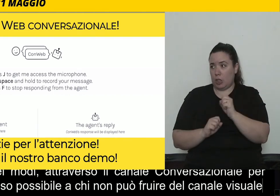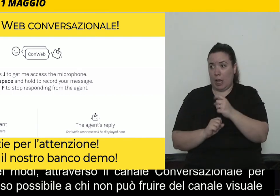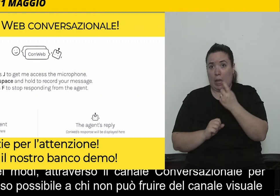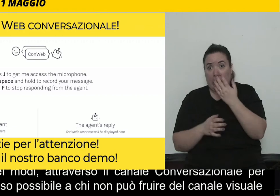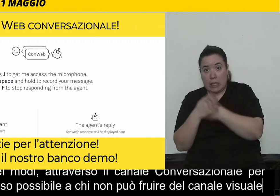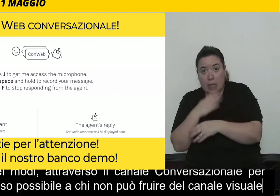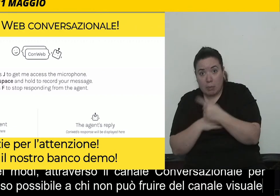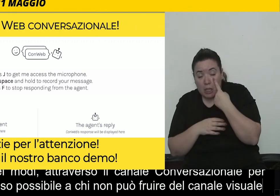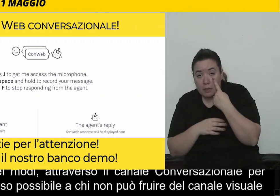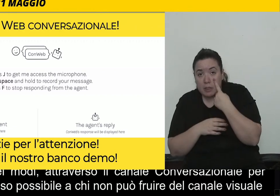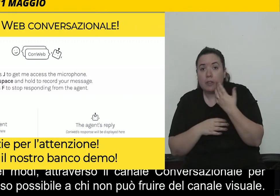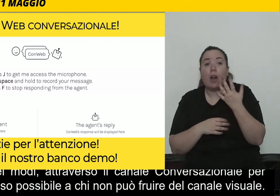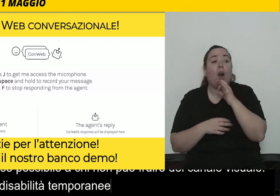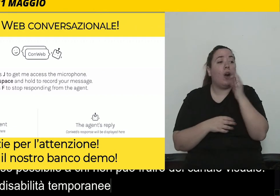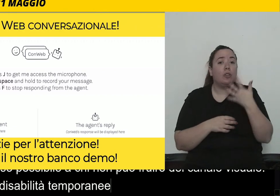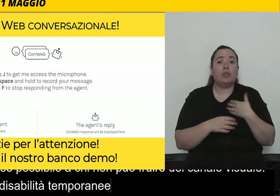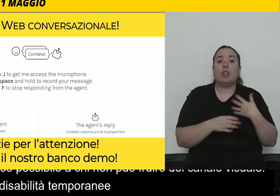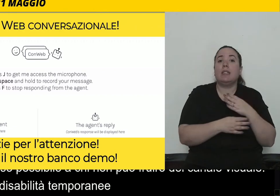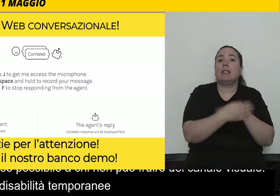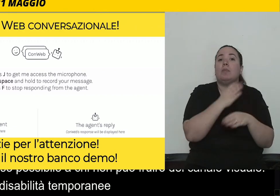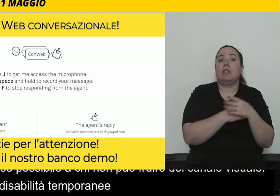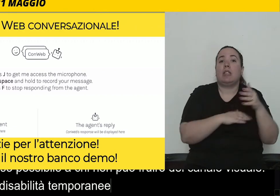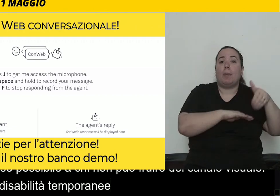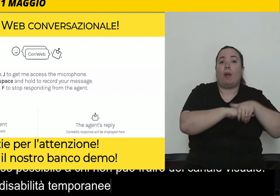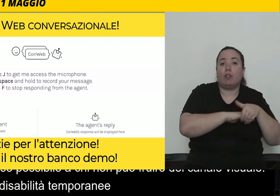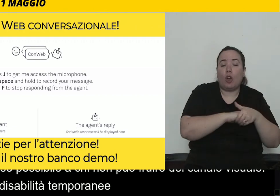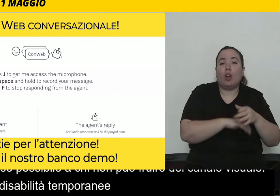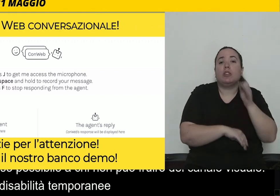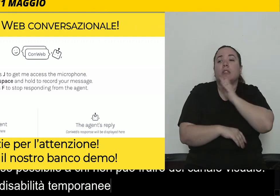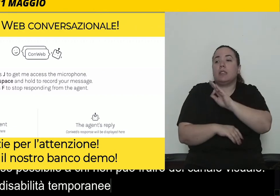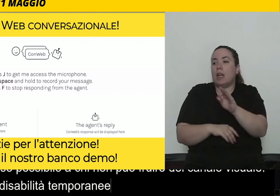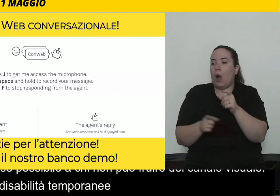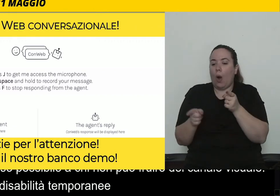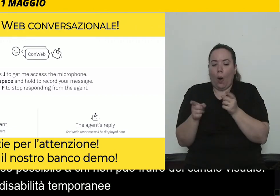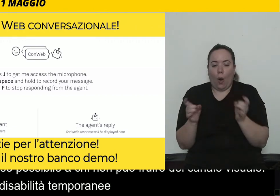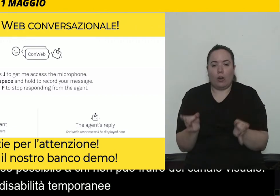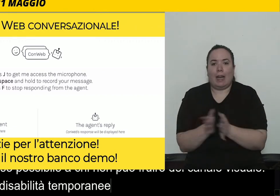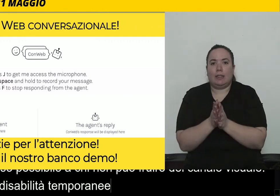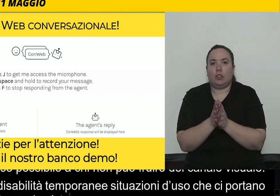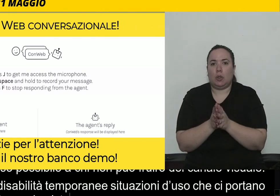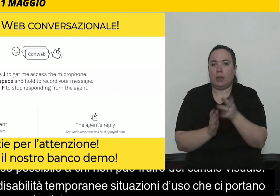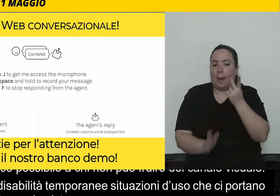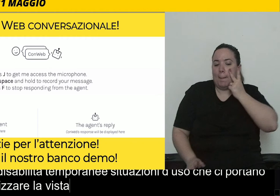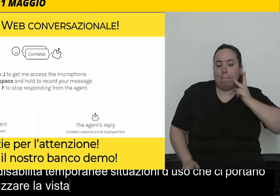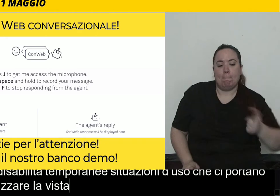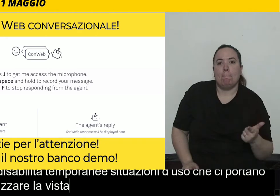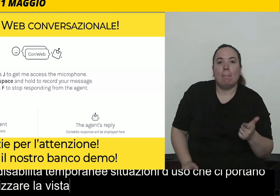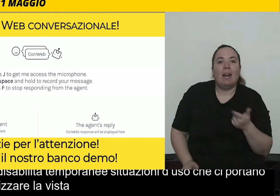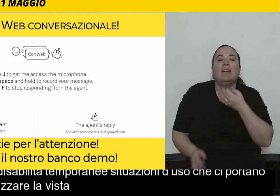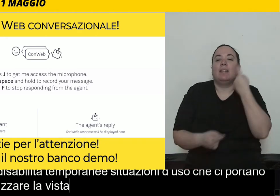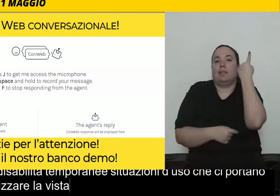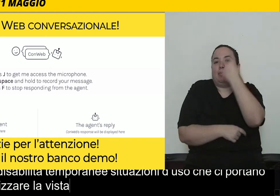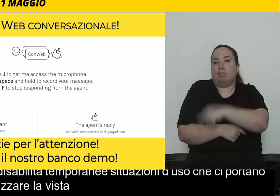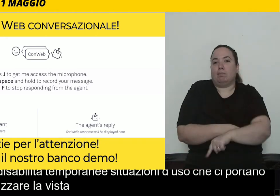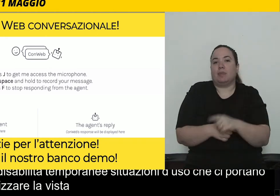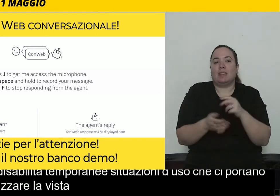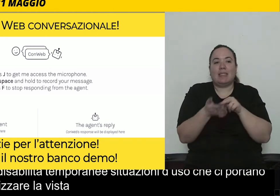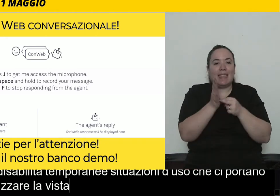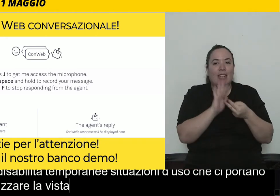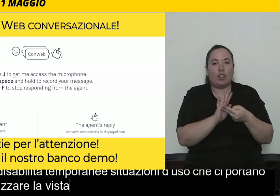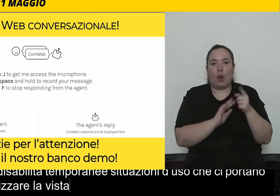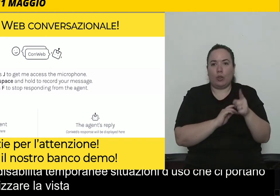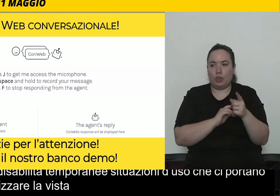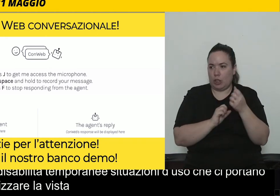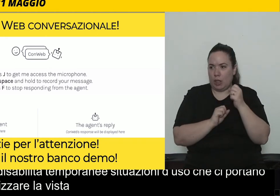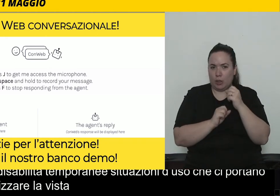che ci portano a non poter usare la vista, e quindi questo ci deve far pensare che poi queste tecnologie, queste soluzioni, non solo